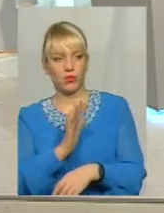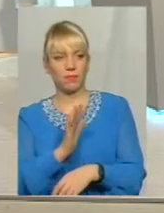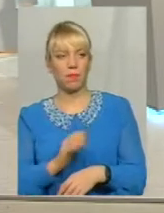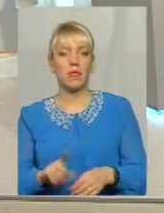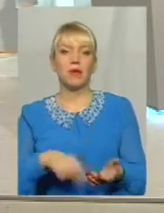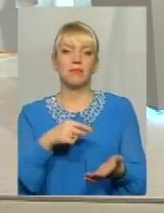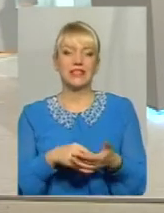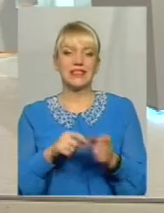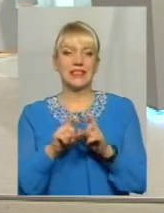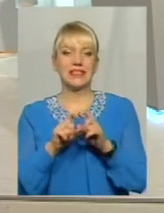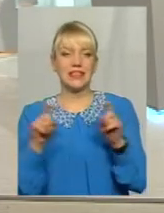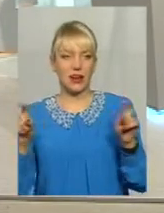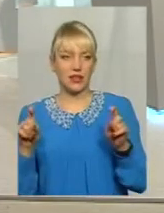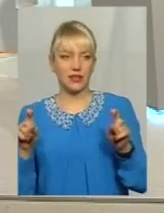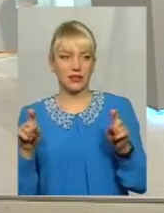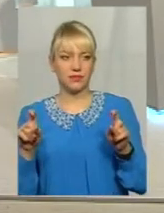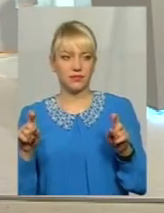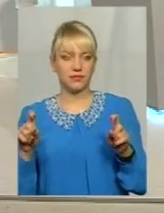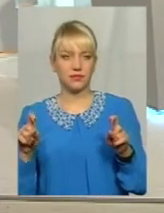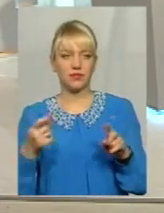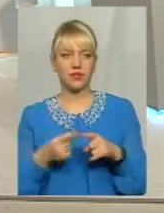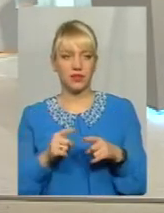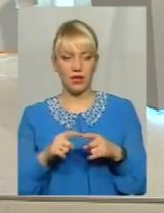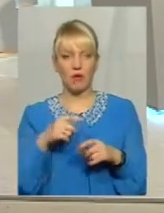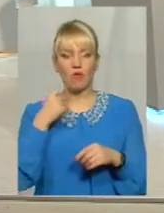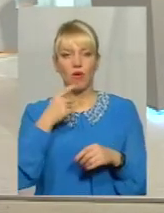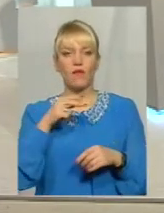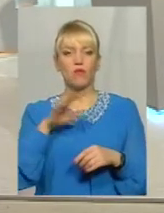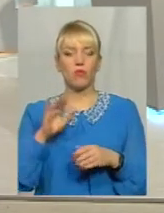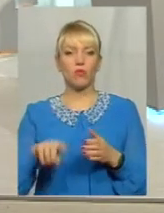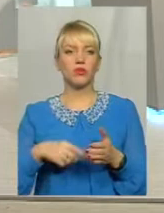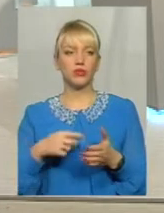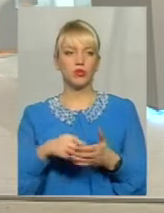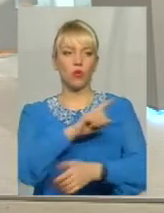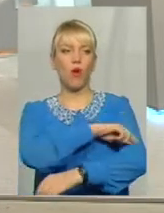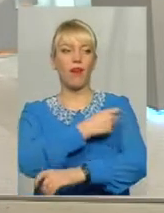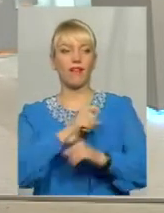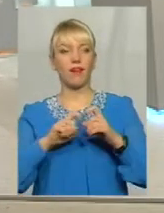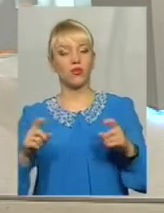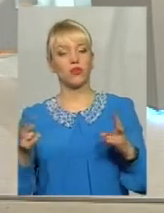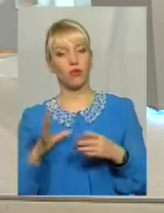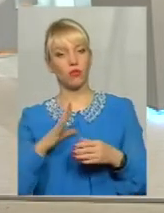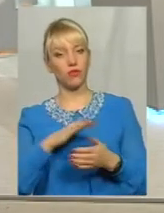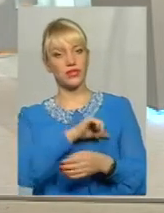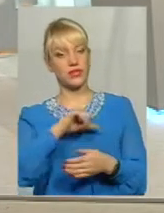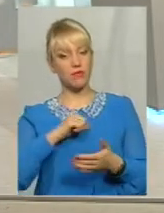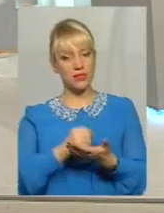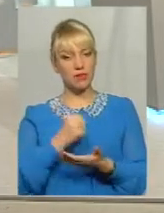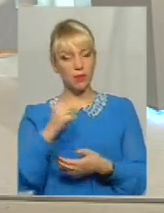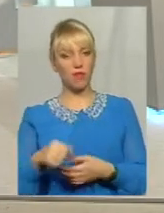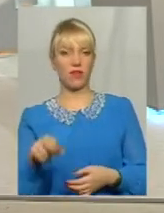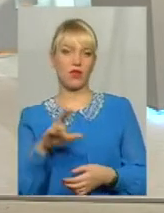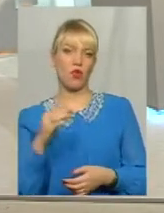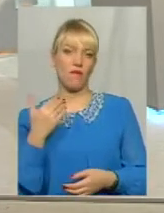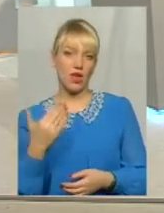Міський заклад, я так розумію, мова йде про міську лікарню, мав сам спрямувати до вас пацієнта чи все